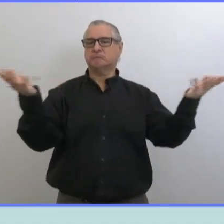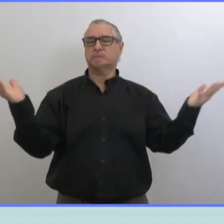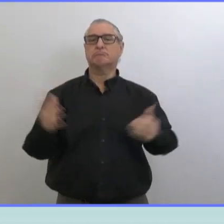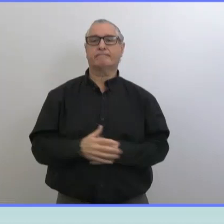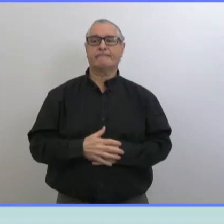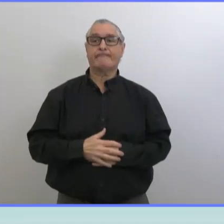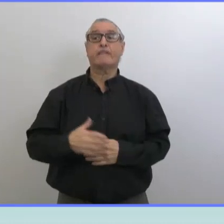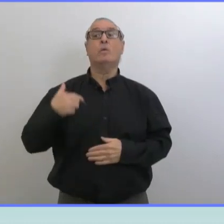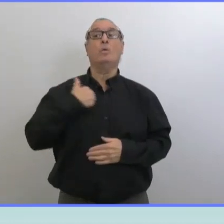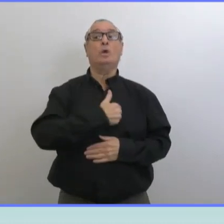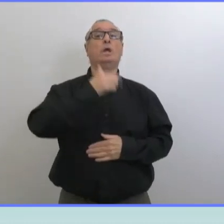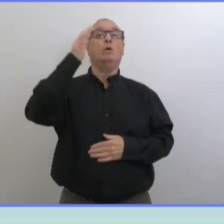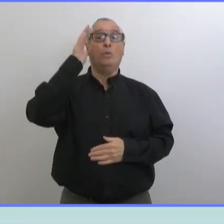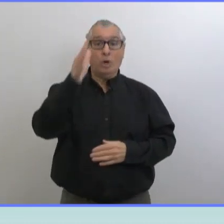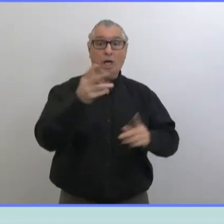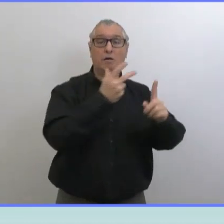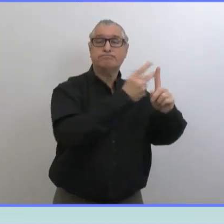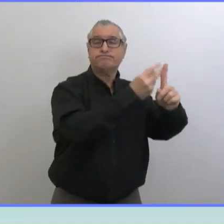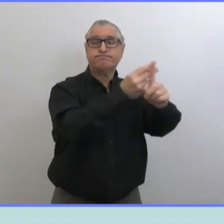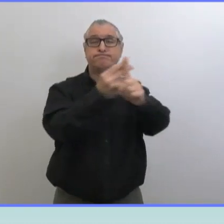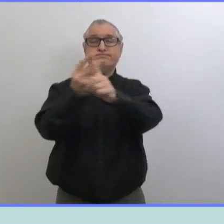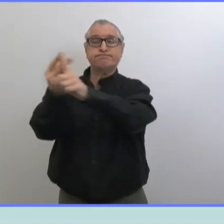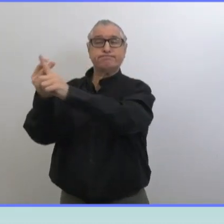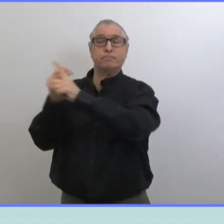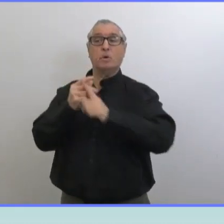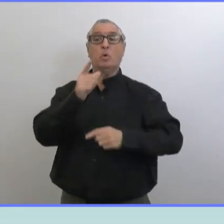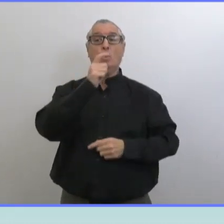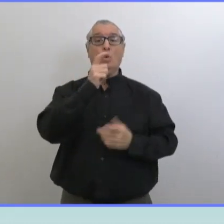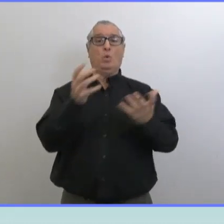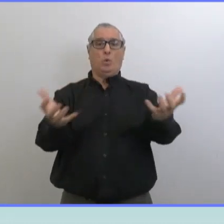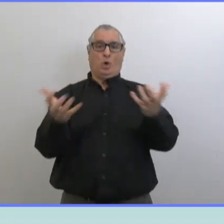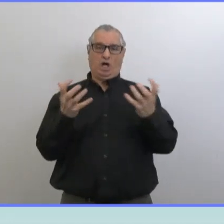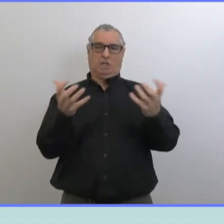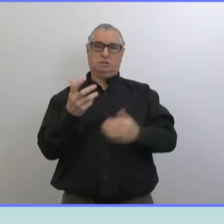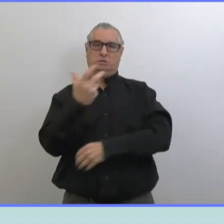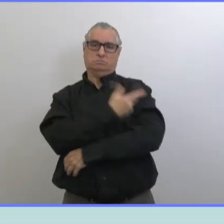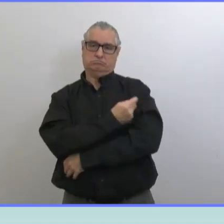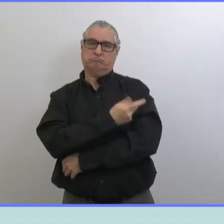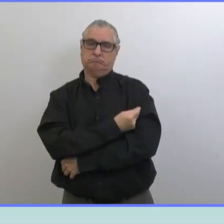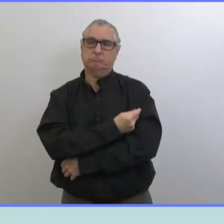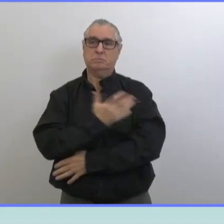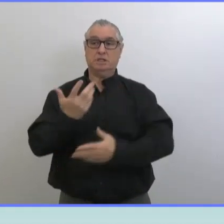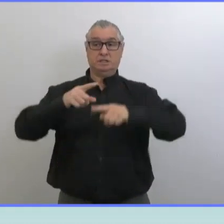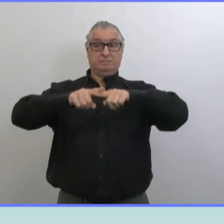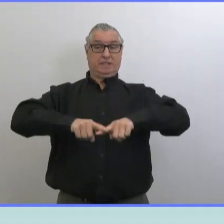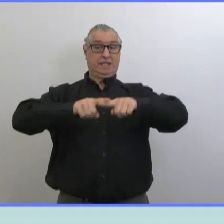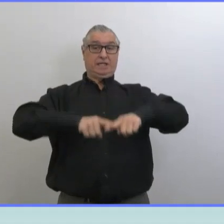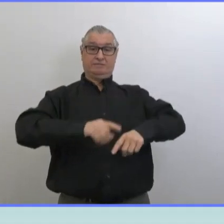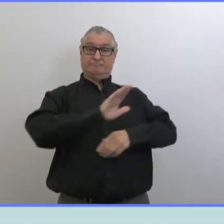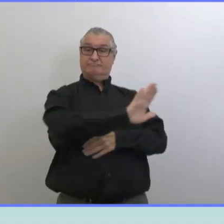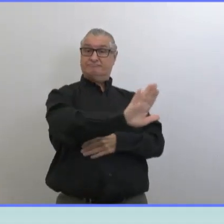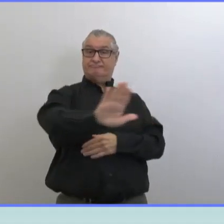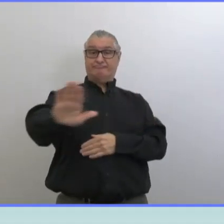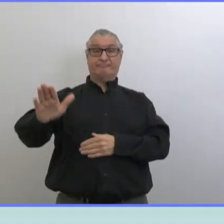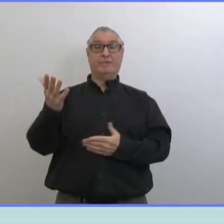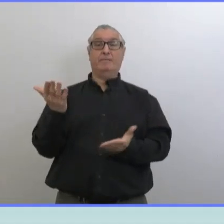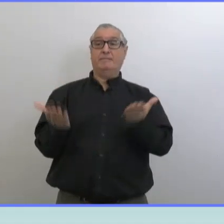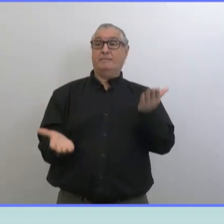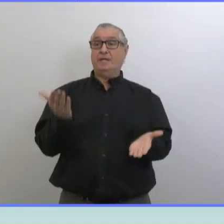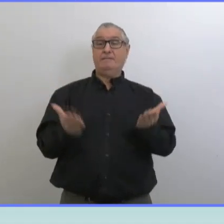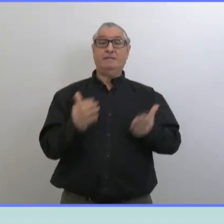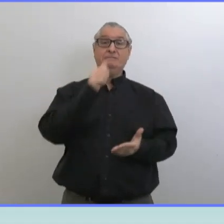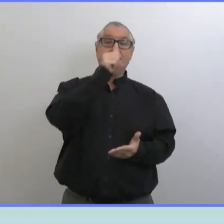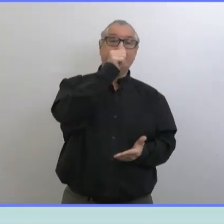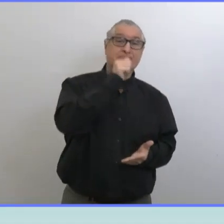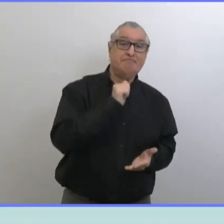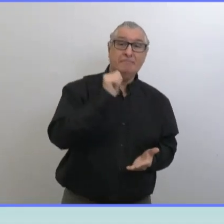vaccin pour toutes les personnes qui veulent se faire vacciner au Manitoba. Mais en fonction de votre situation, faudra probablement que vous soyez patient. Et